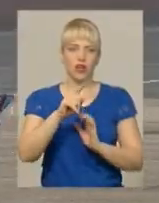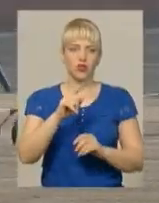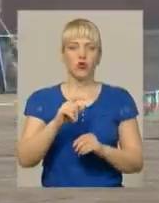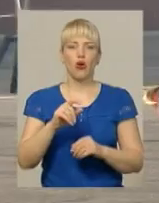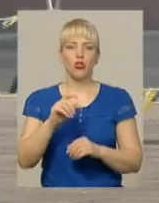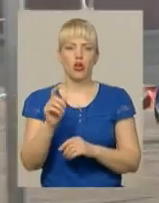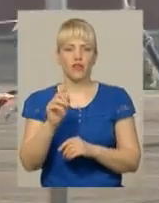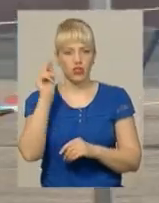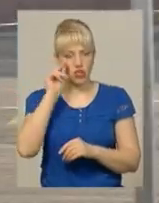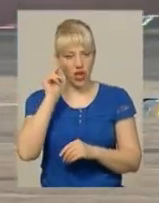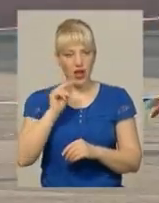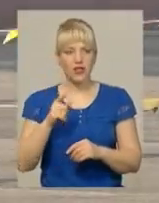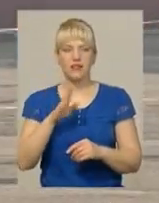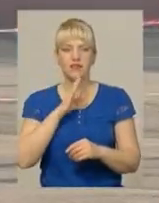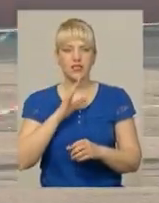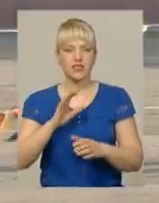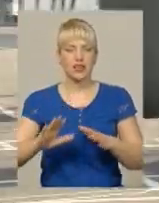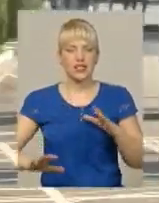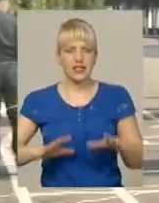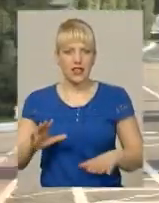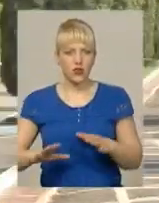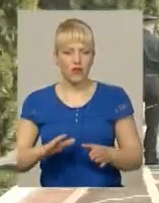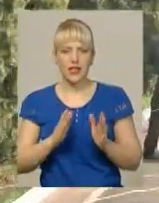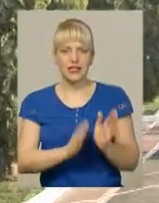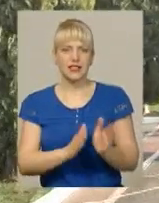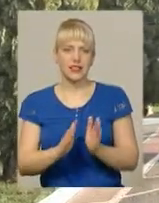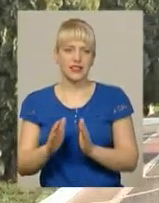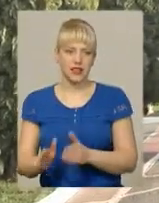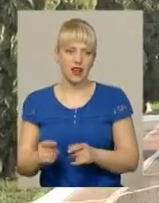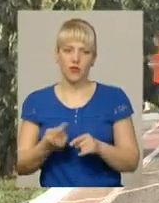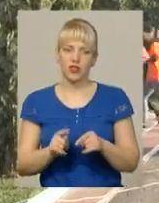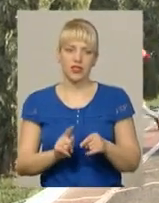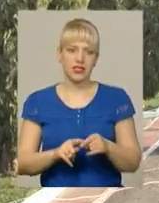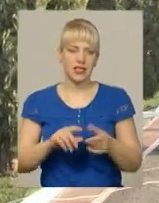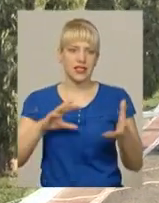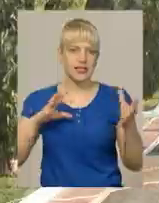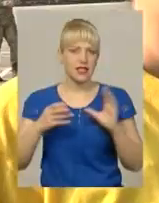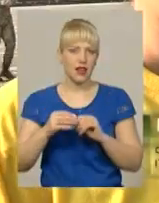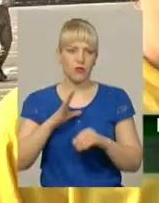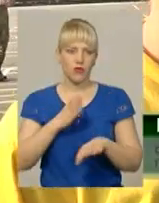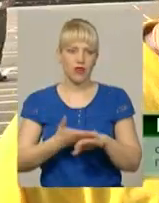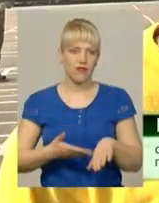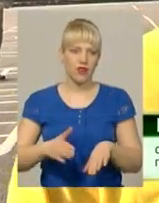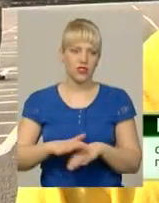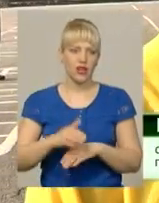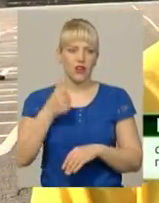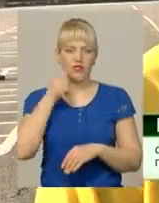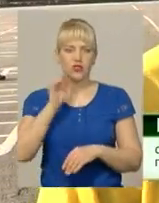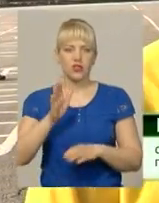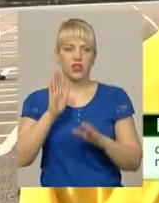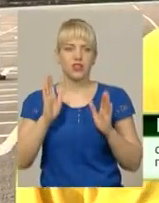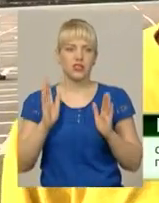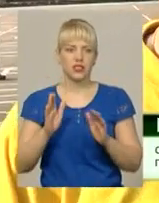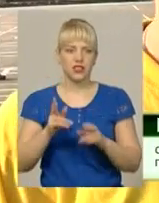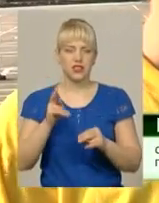підвищувалися, але вона системно тренувалася. Та цей кілометр, говорить Івана, був найважчим за її курсантську практику. «Вчора ми закінчили тільки сесію,